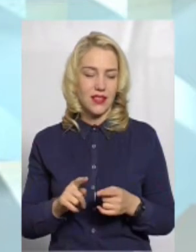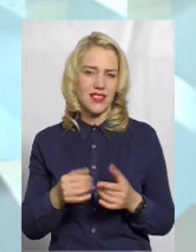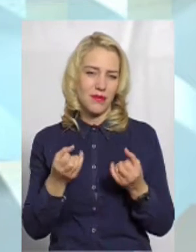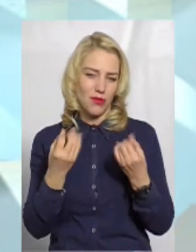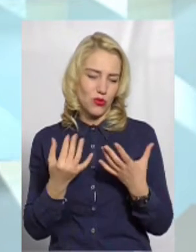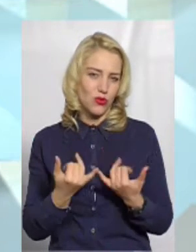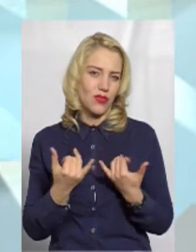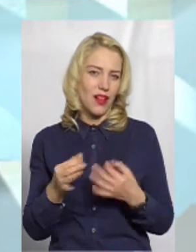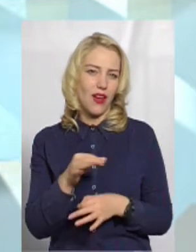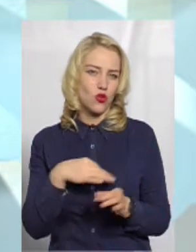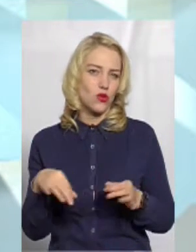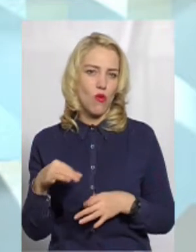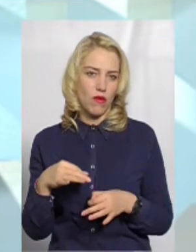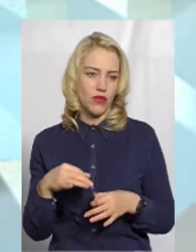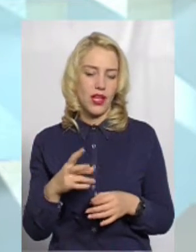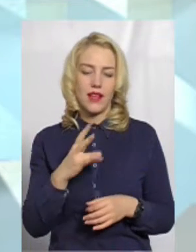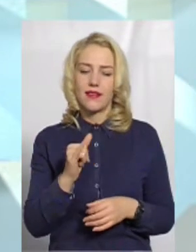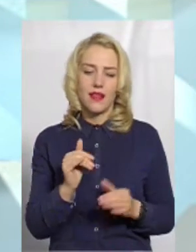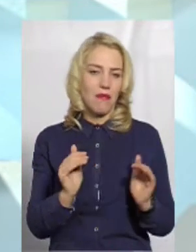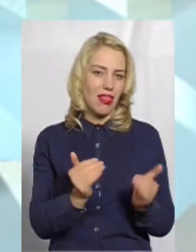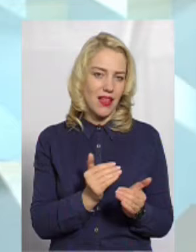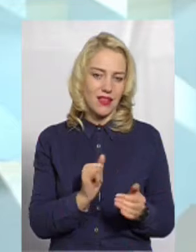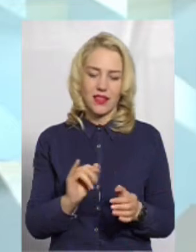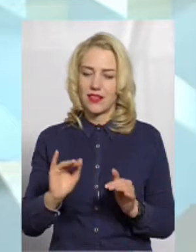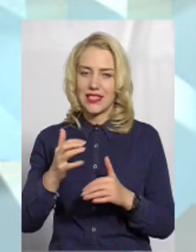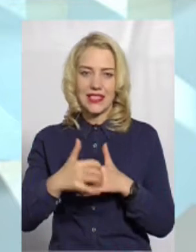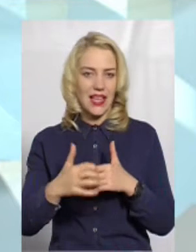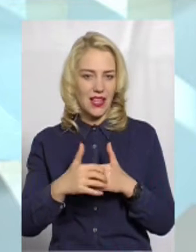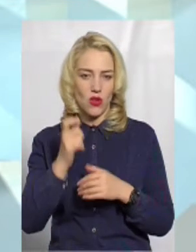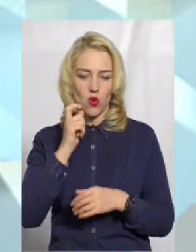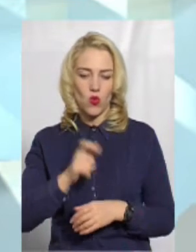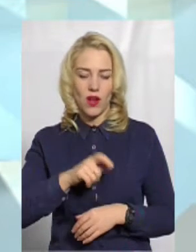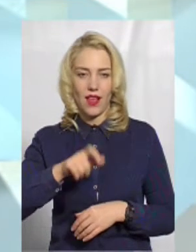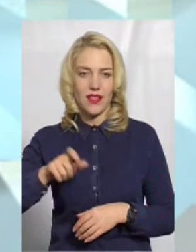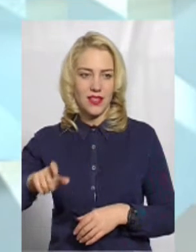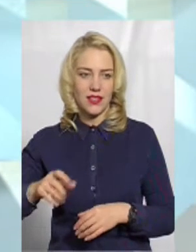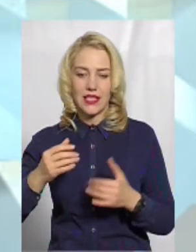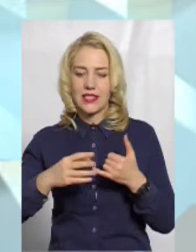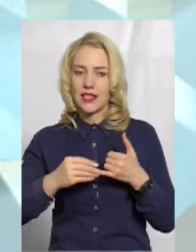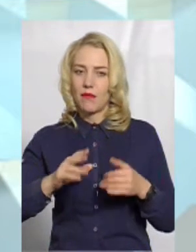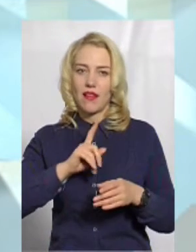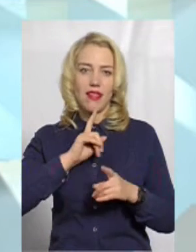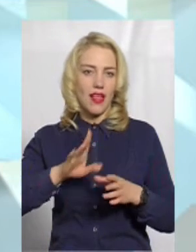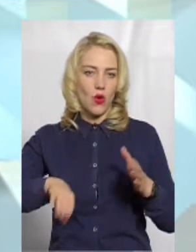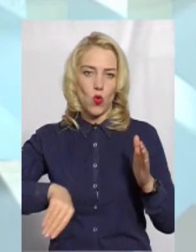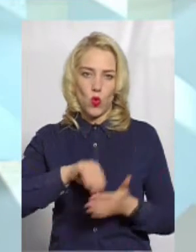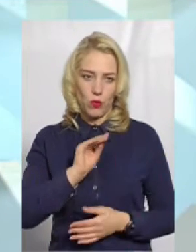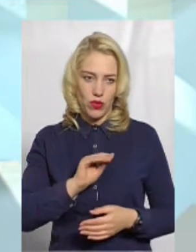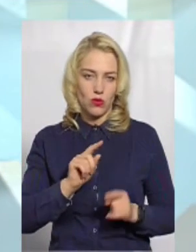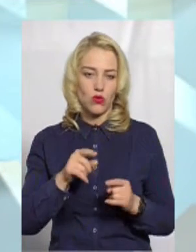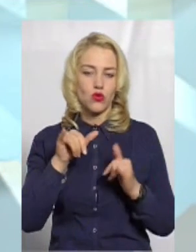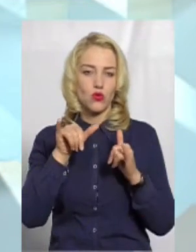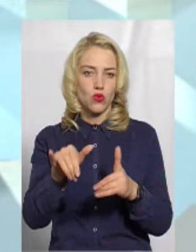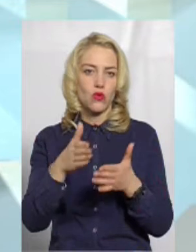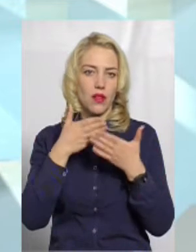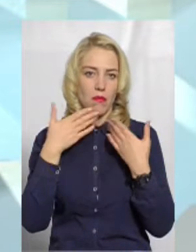Сьогодні ні маленький українець, ні середній українець землі не купить, тому що в нього немає